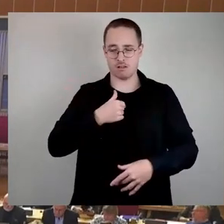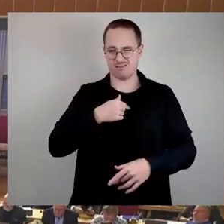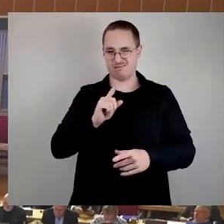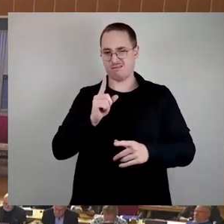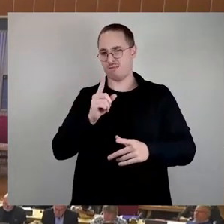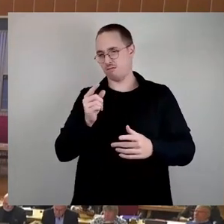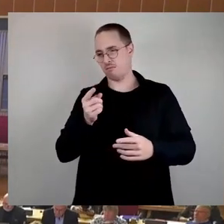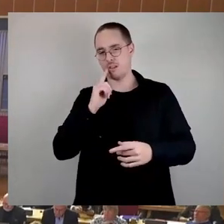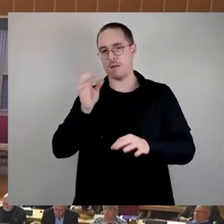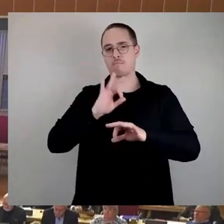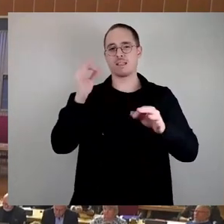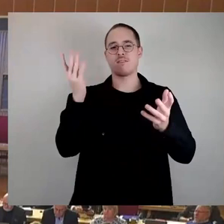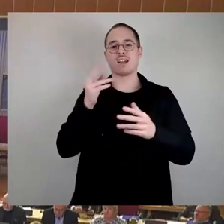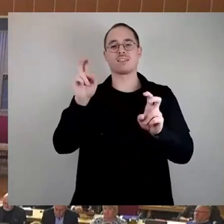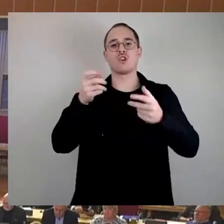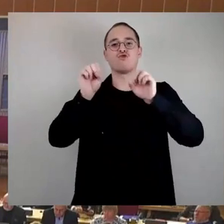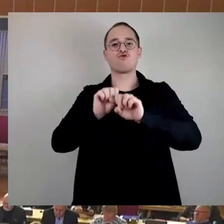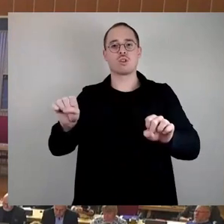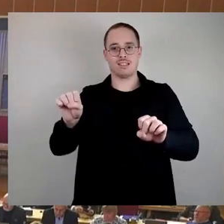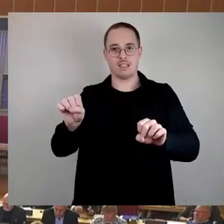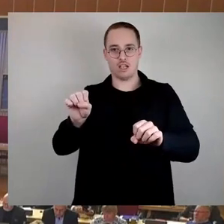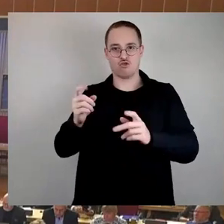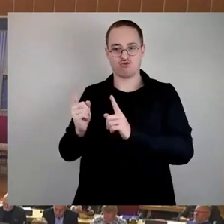Schutzstreifen im Straßenraum möglich wären.